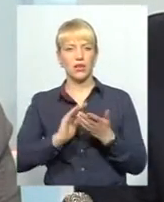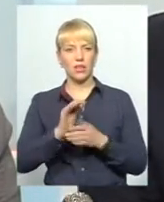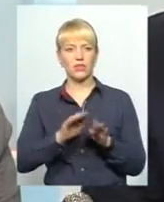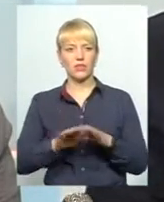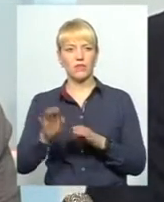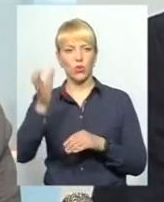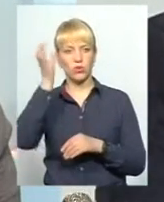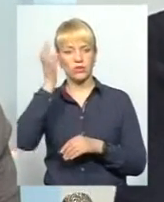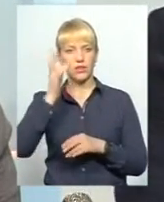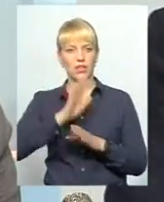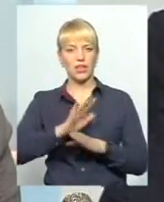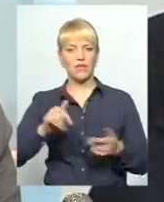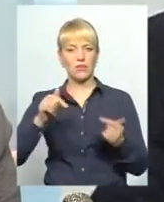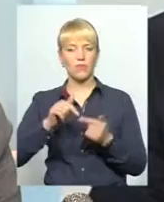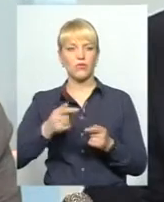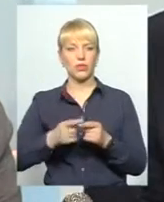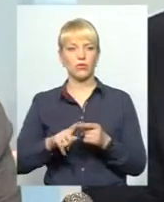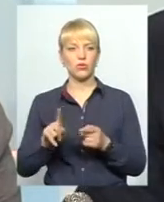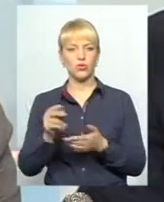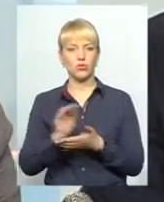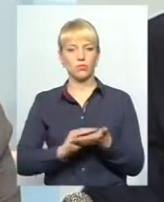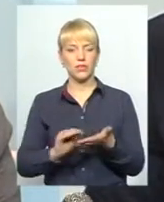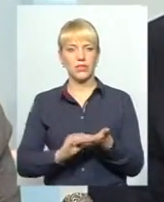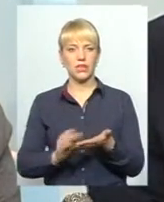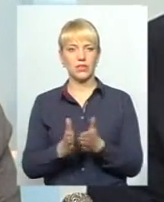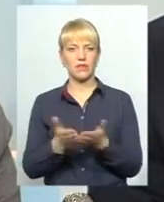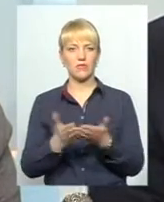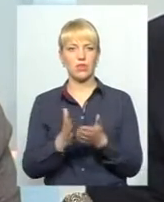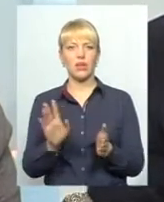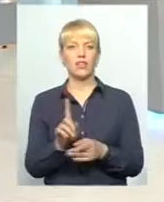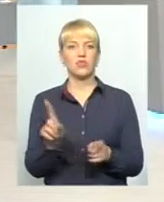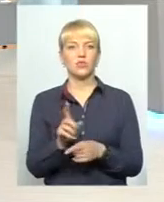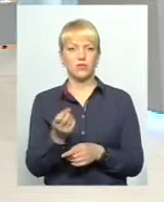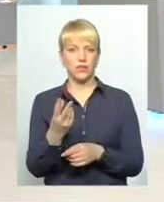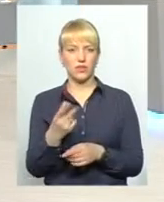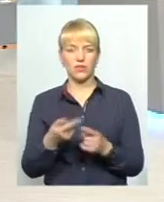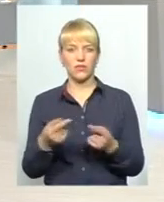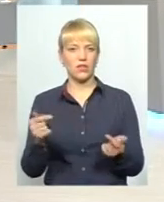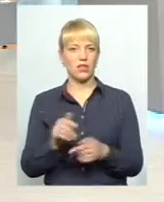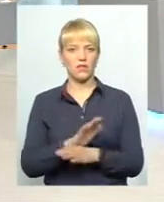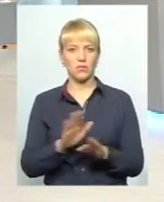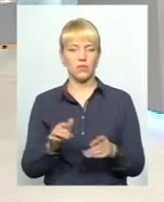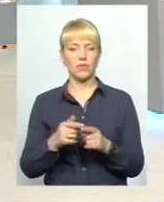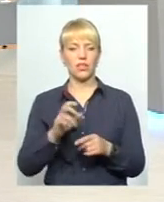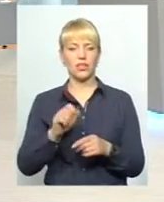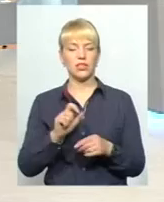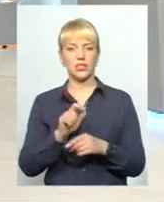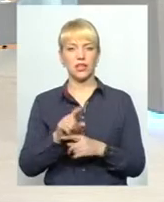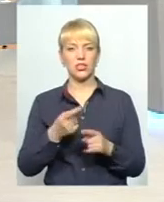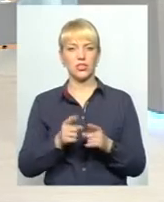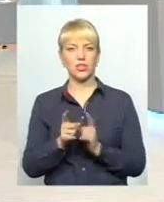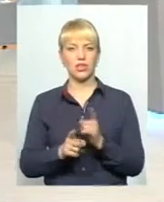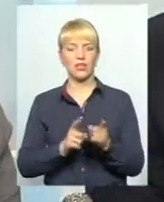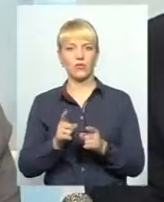освіти, насправді, не відповідають тому, що малювалося в журналах. Не ті там 12-ки. Не відповідали вони. І насправді, задача цієї реформи